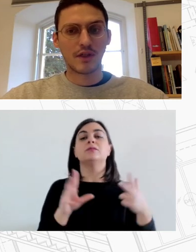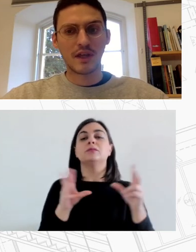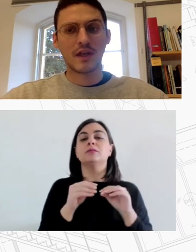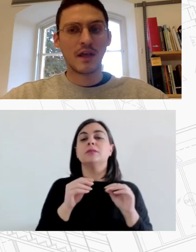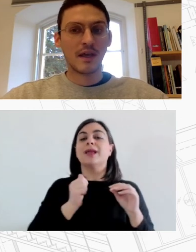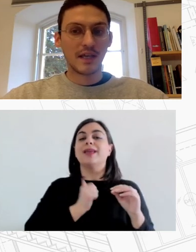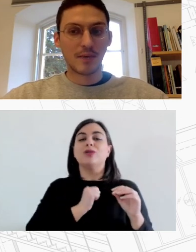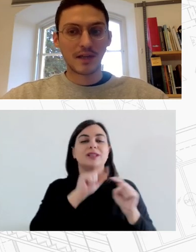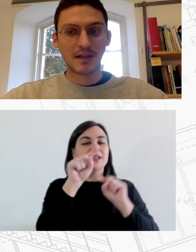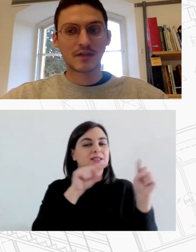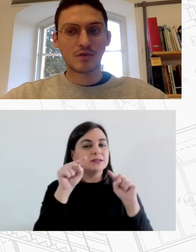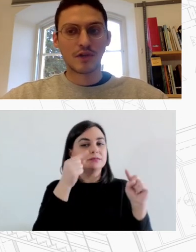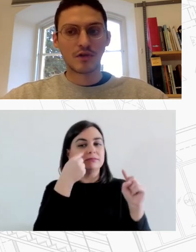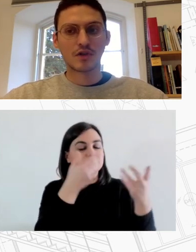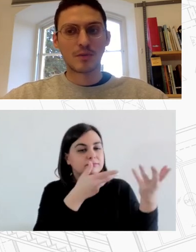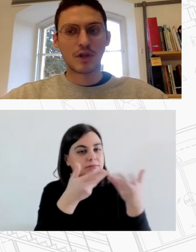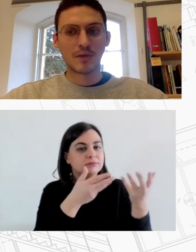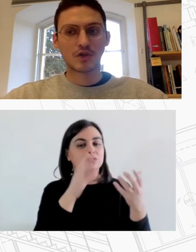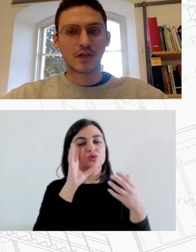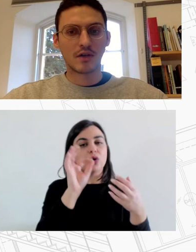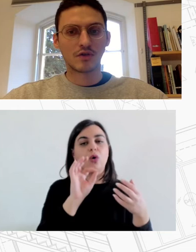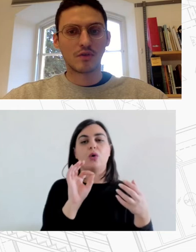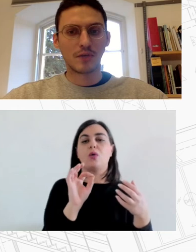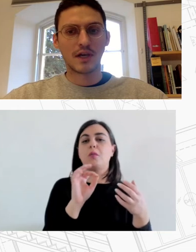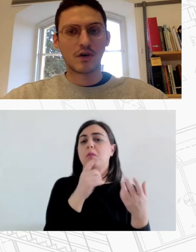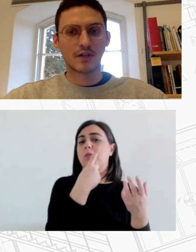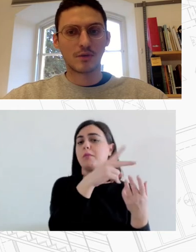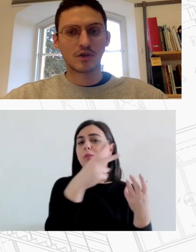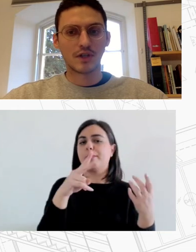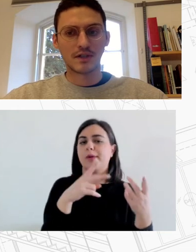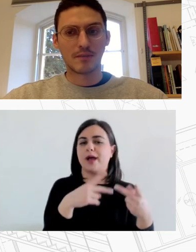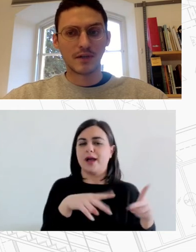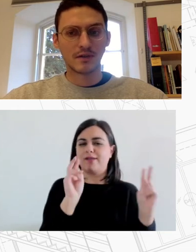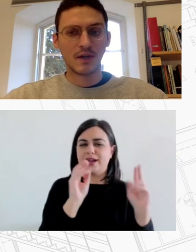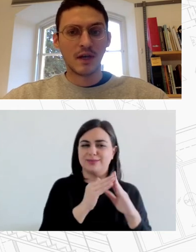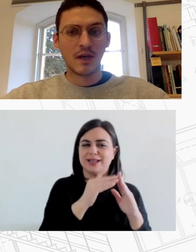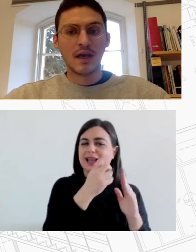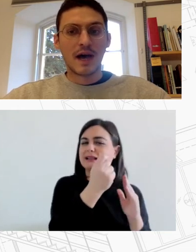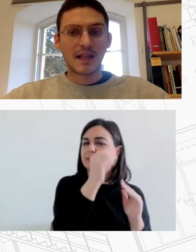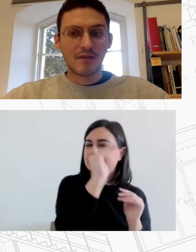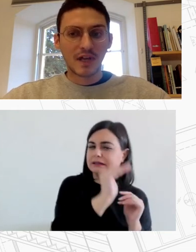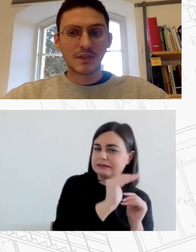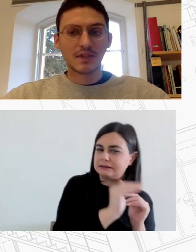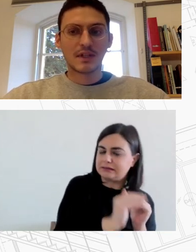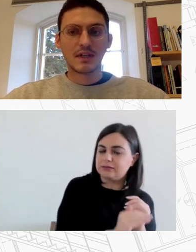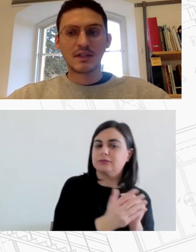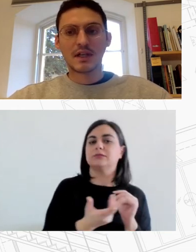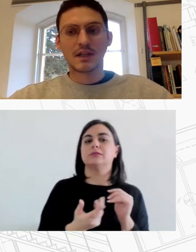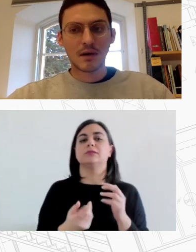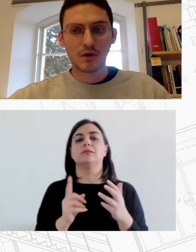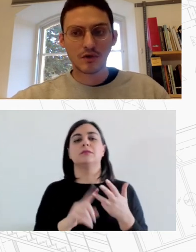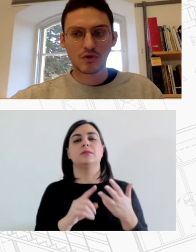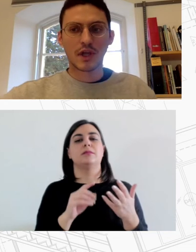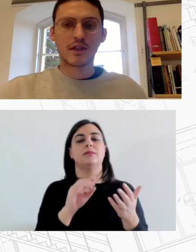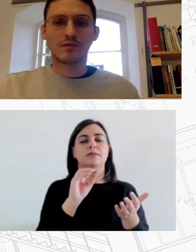διευκολυνθεί η επανένταξη του φθήνοντος από θέματος κατοικιών στην τοπική αγορά σε προσιτές τιμές Αναβάθμιση, συντήρηση και